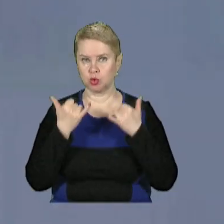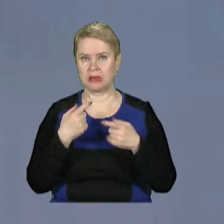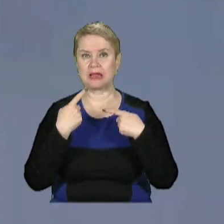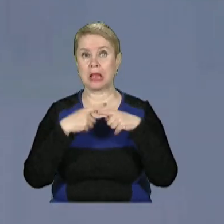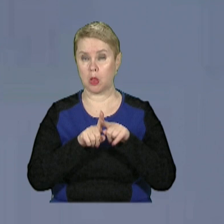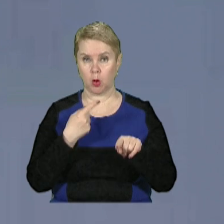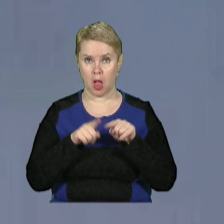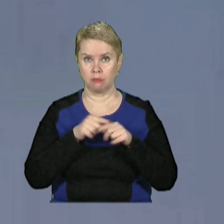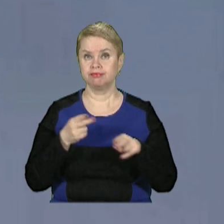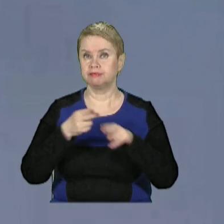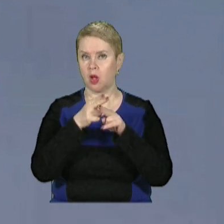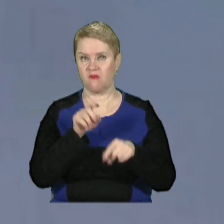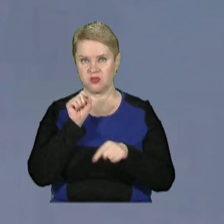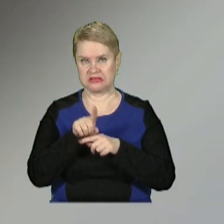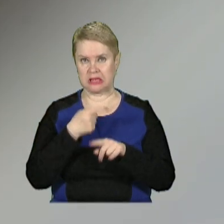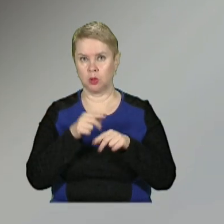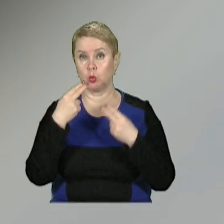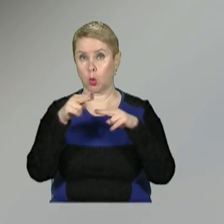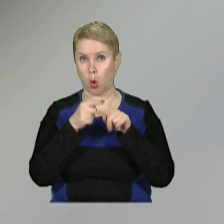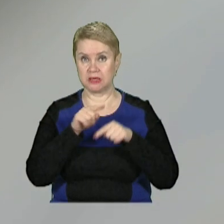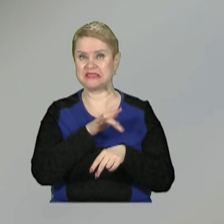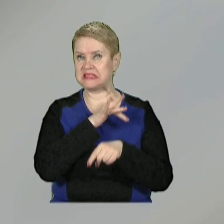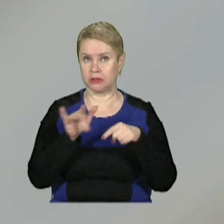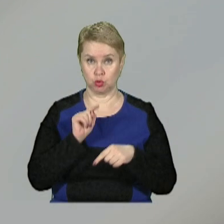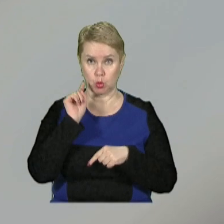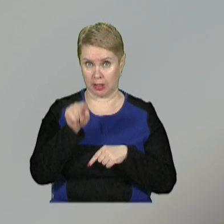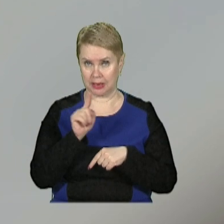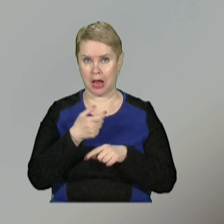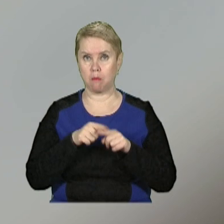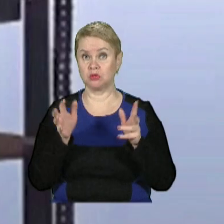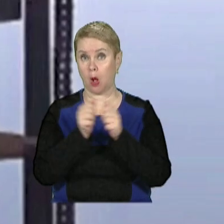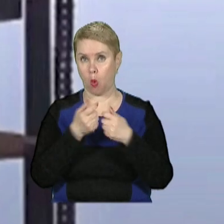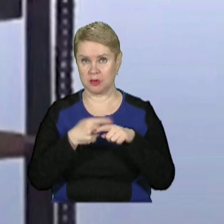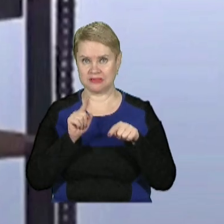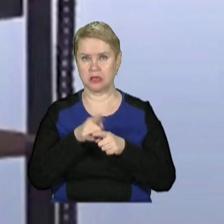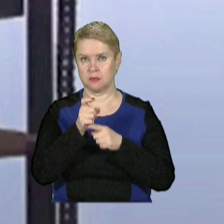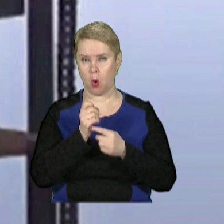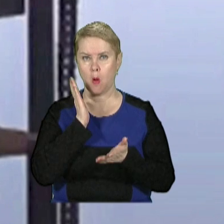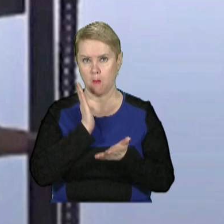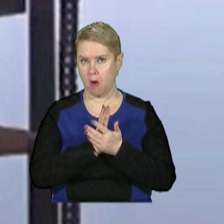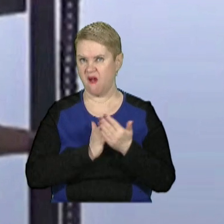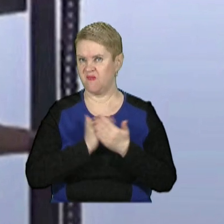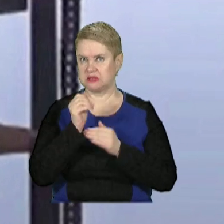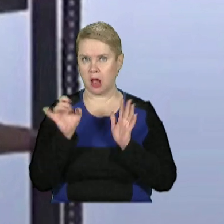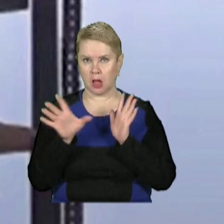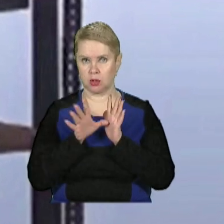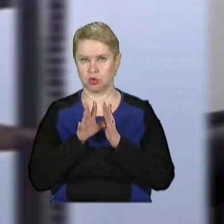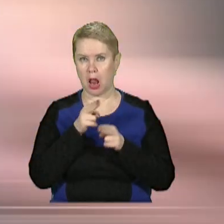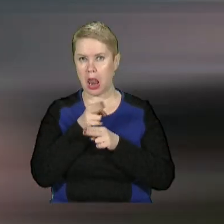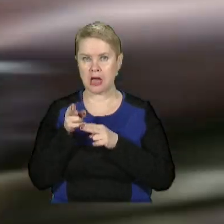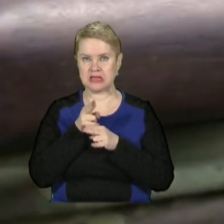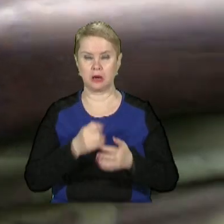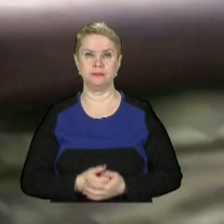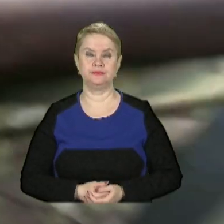технології, які перешкоджають функціонуванню дронів, знищують їх або захоплюють. Ця зброя має високоенергетичні лазери.